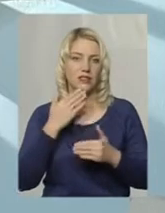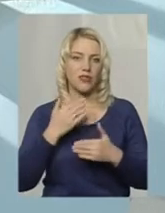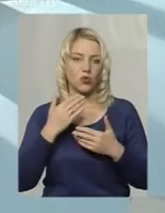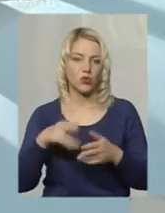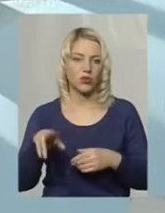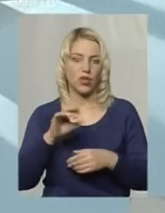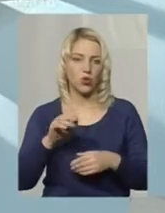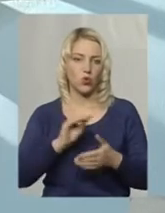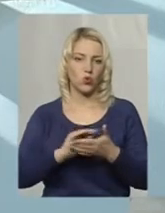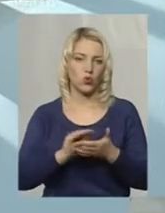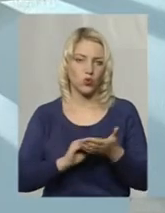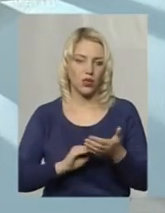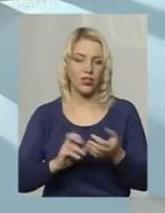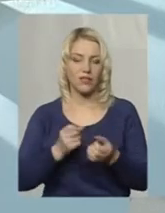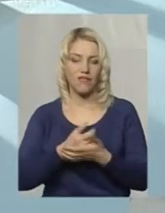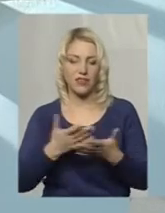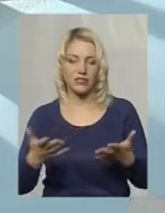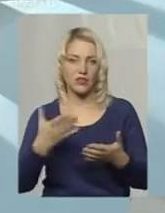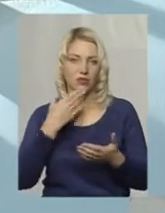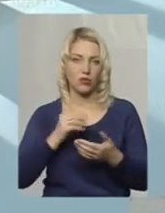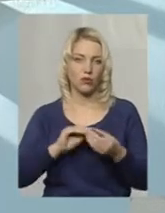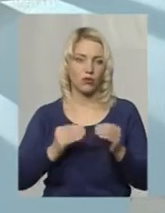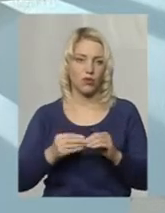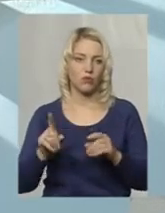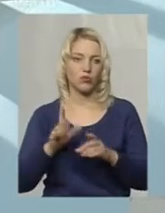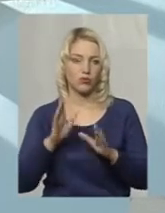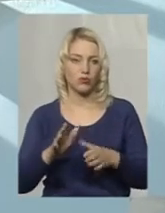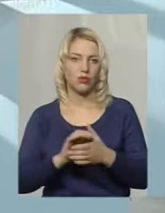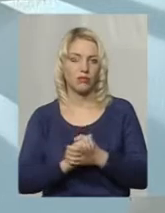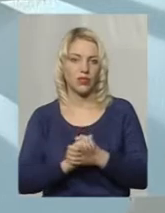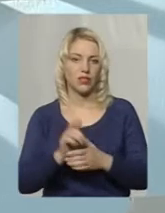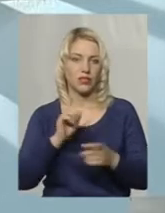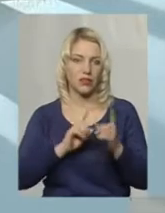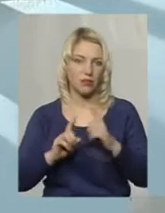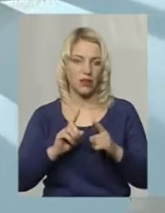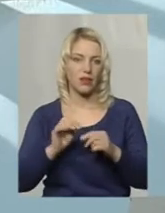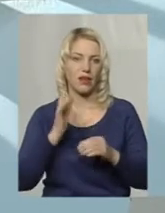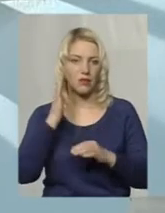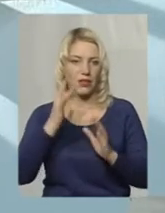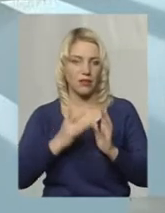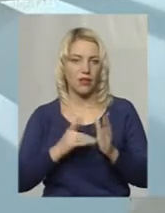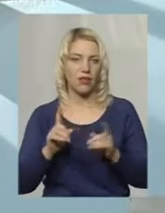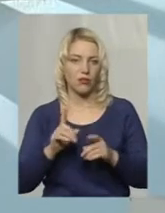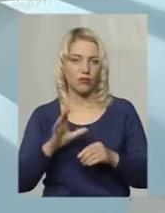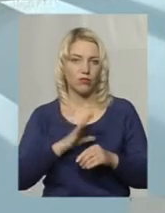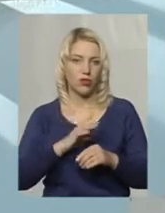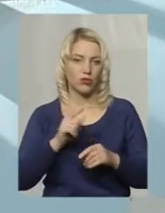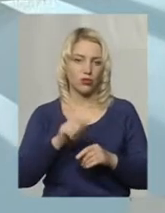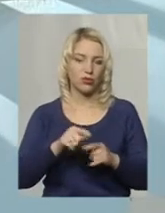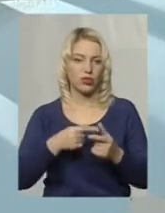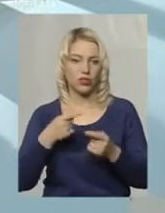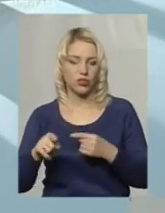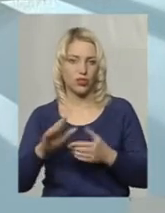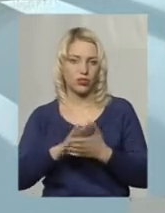повідомити про проблему, що буде відповідне мирне зібрання, мета якого є то-то і то-то, привернення уваги до того чи іншої